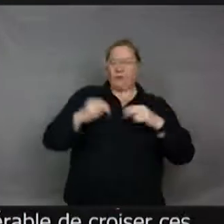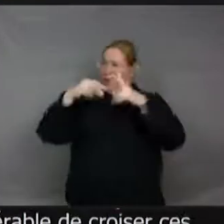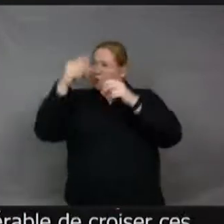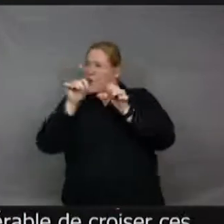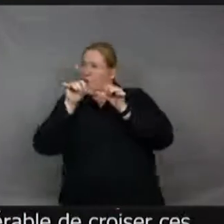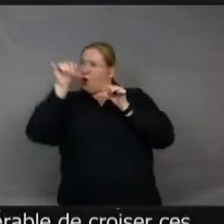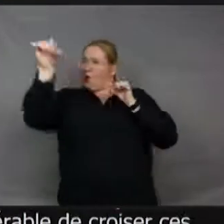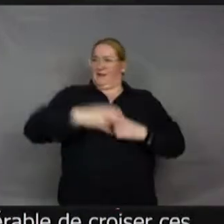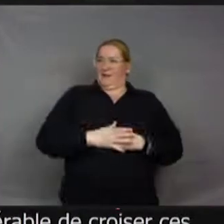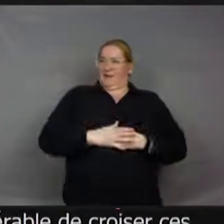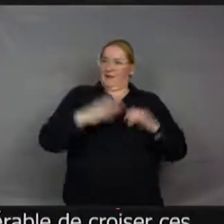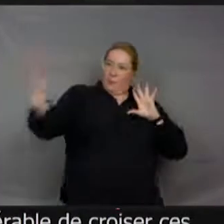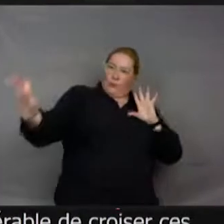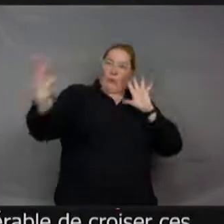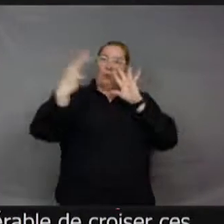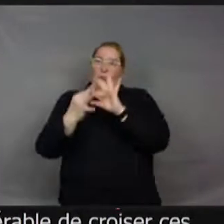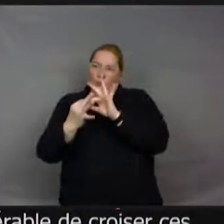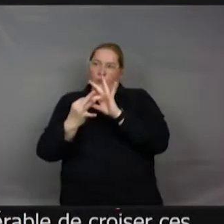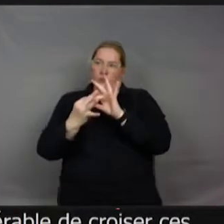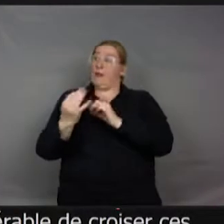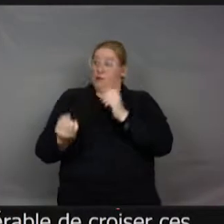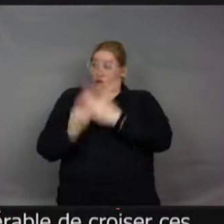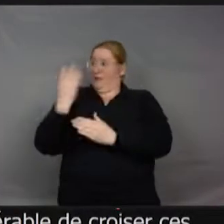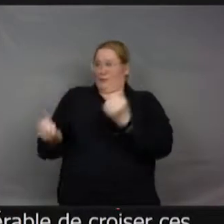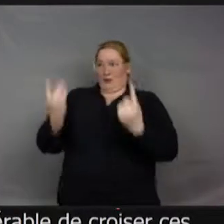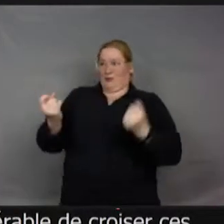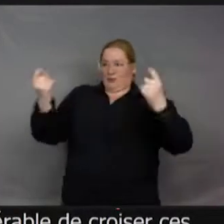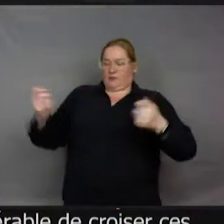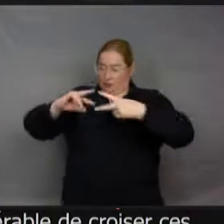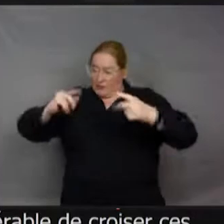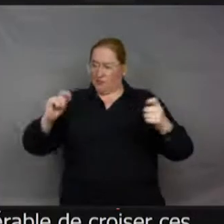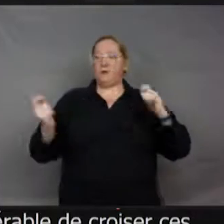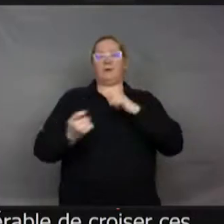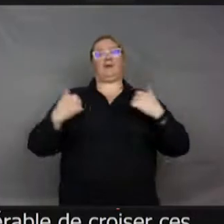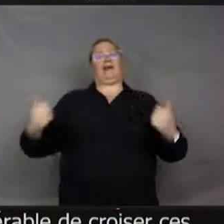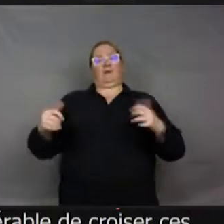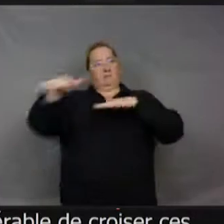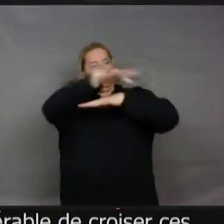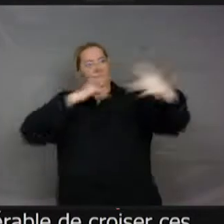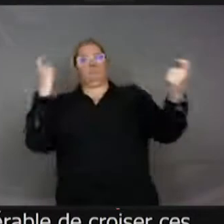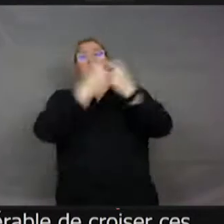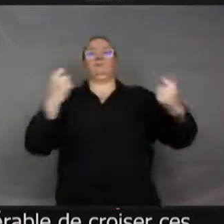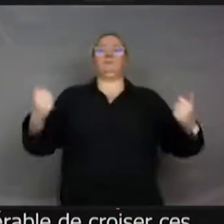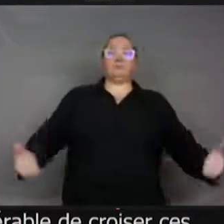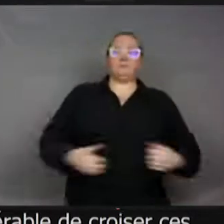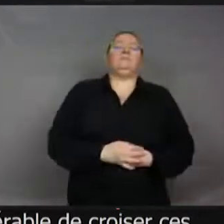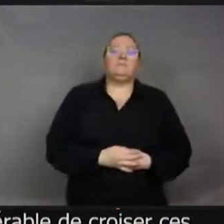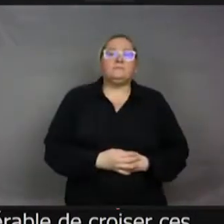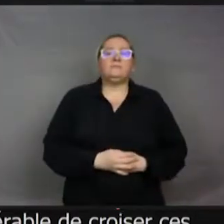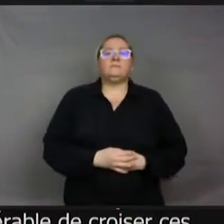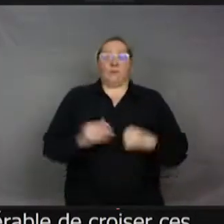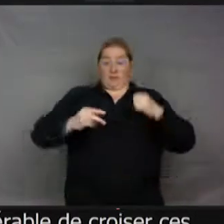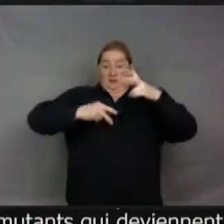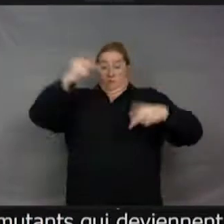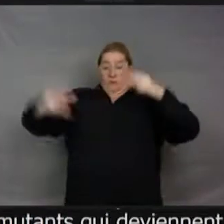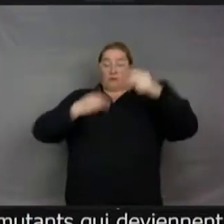Parce que ça fait des mutants, plein de mutants, qui, par le fruit du hasard, deviennent adaptés. Et du coup, les plantes, on utilise,